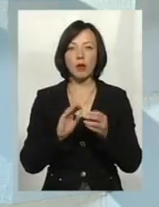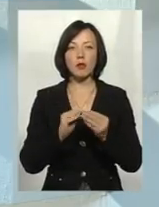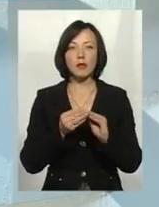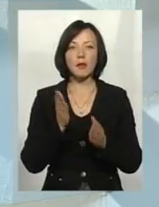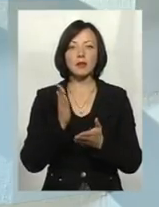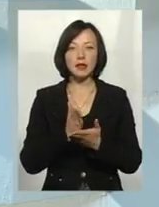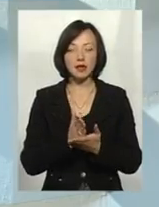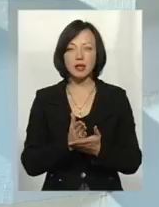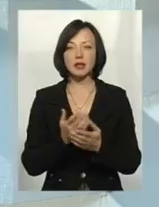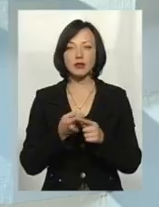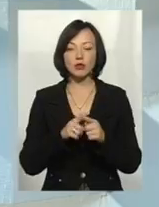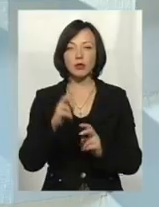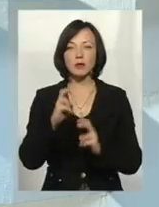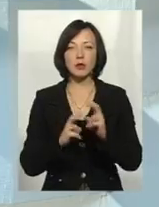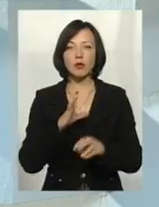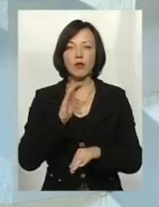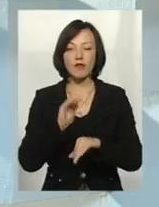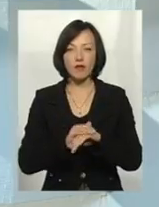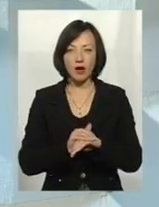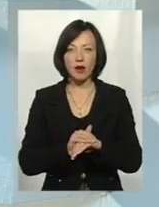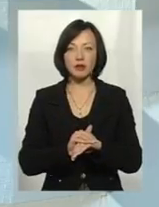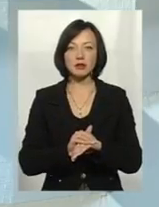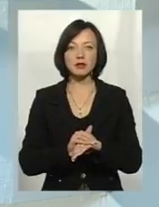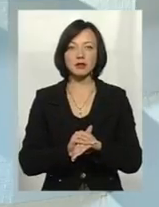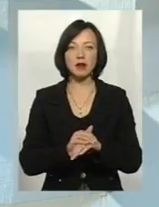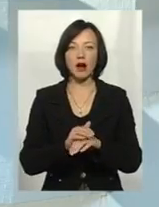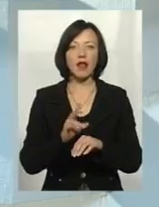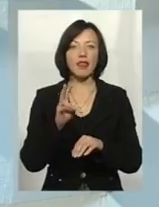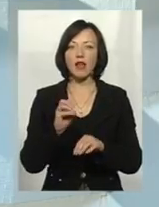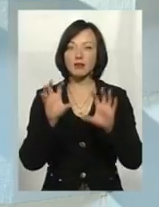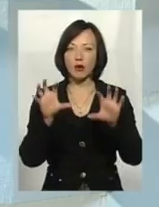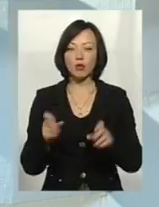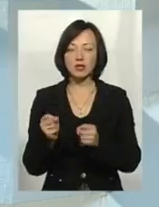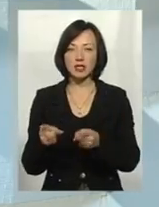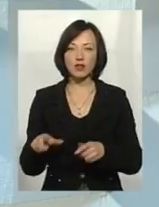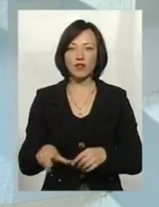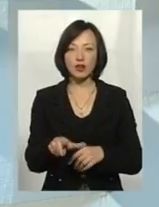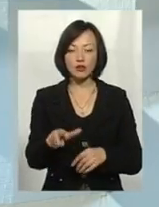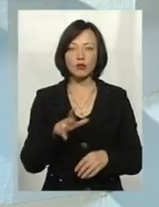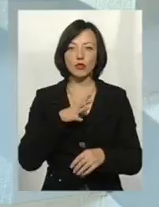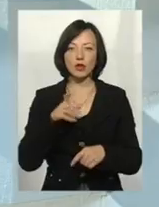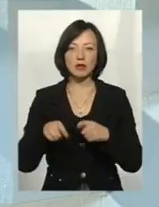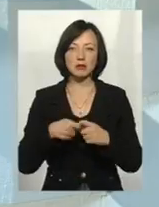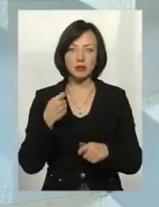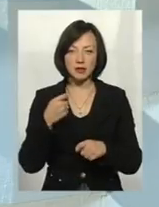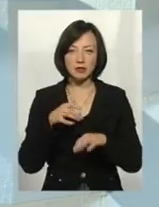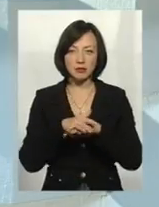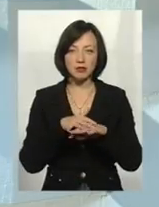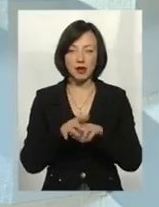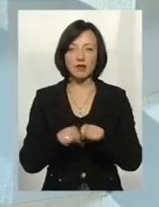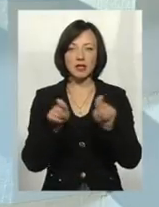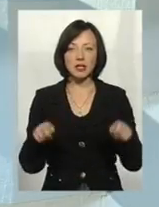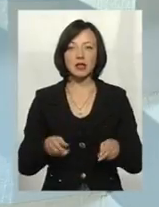існує і дійсно на цьому підприємстві було виявлено факт над нормативного скиду, в річку було нараховані збитки, була порушена